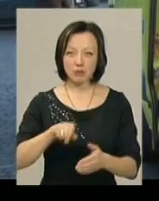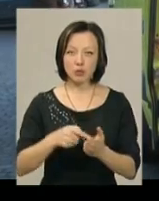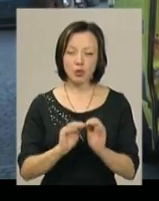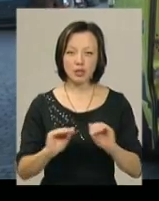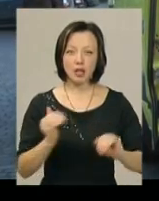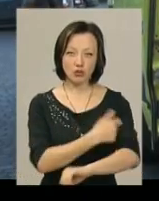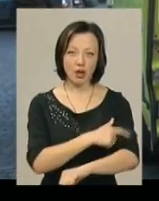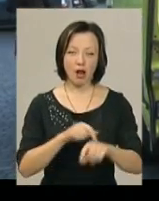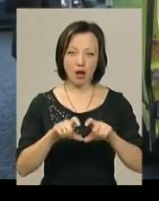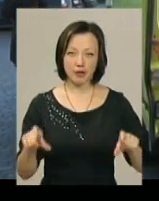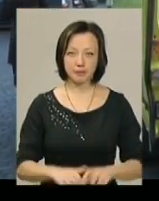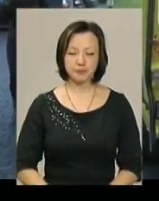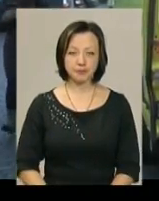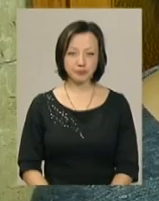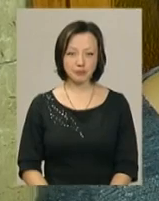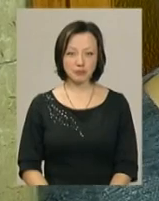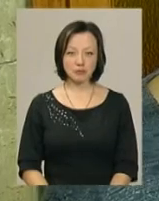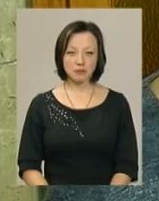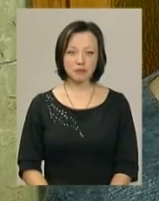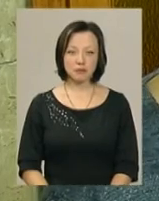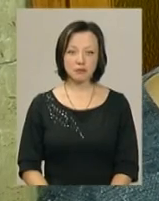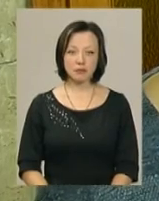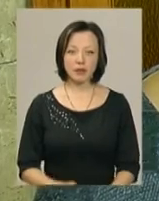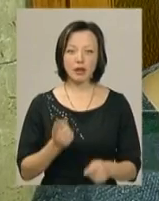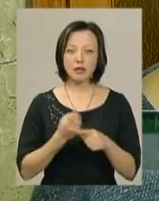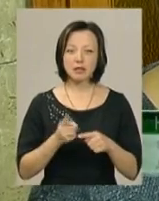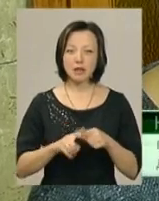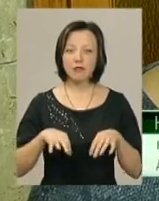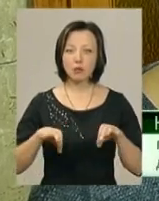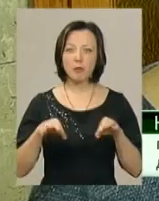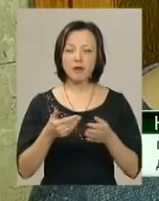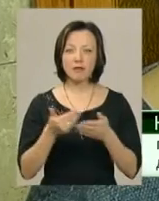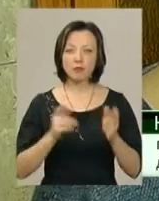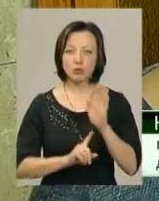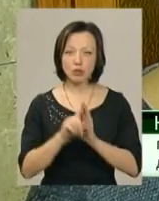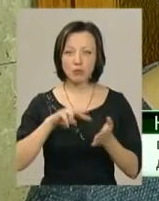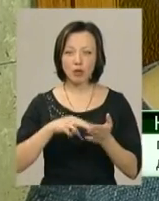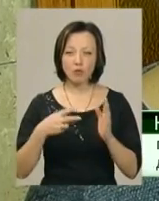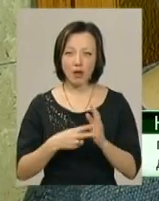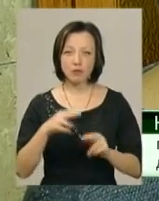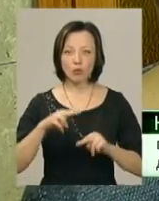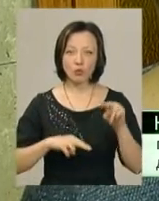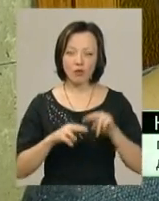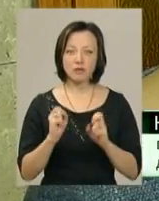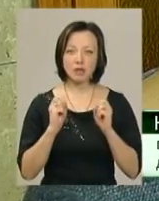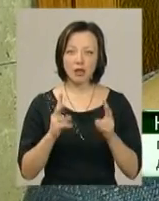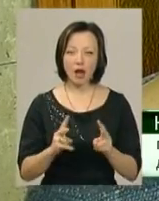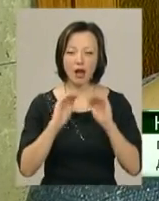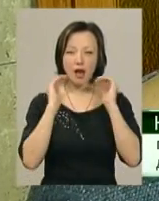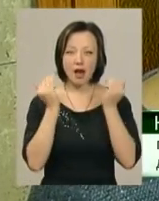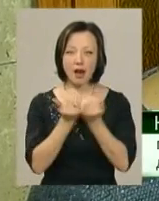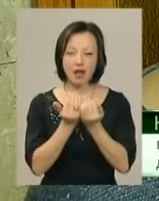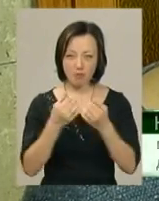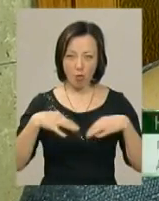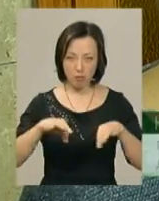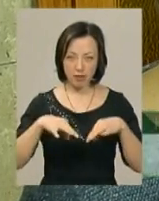дитячої лікарні Наталя Зимак-Закутня. Це автомобіль, який від початку планувався, будувався як реанімобіль.